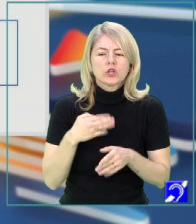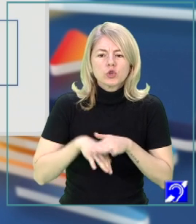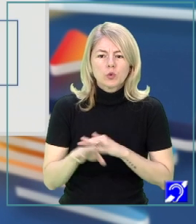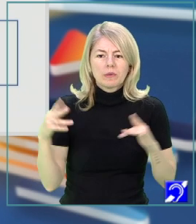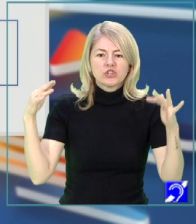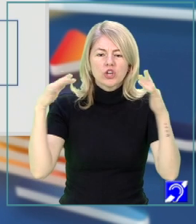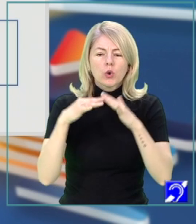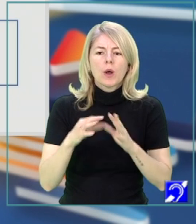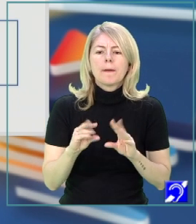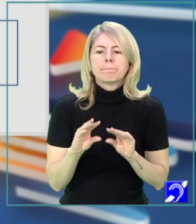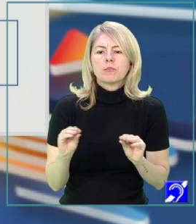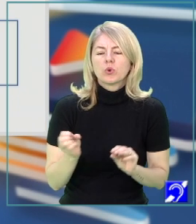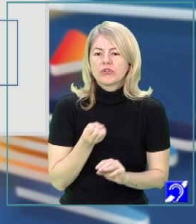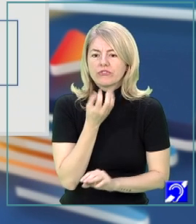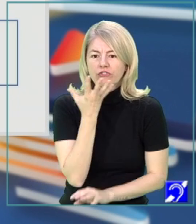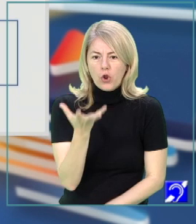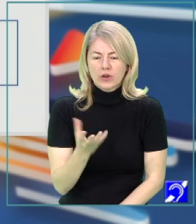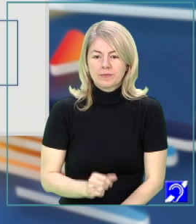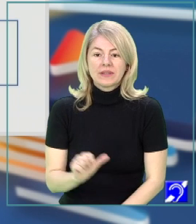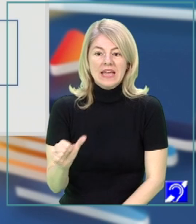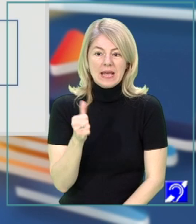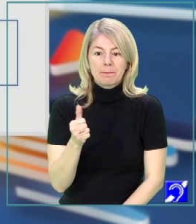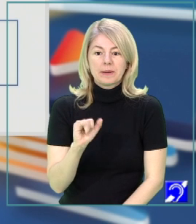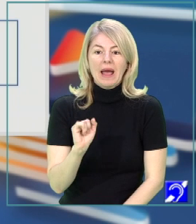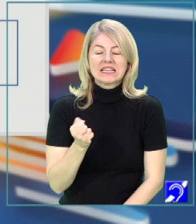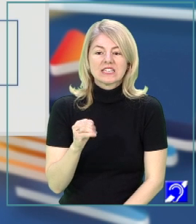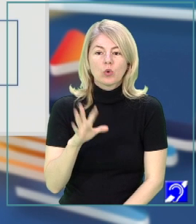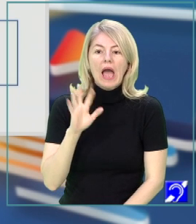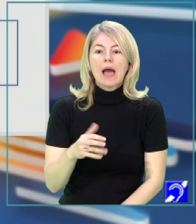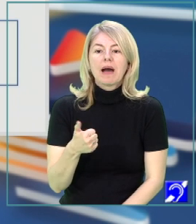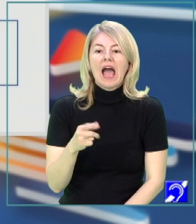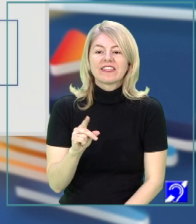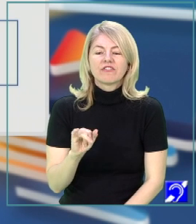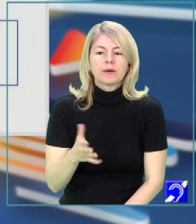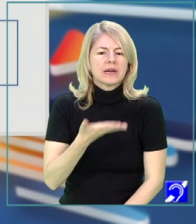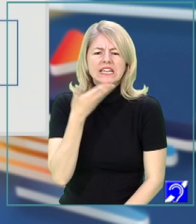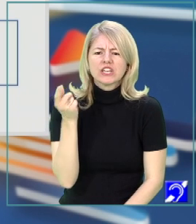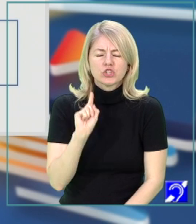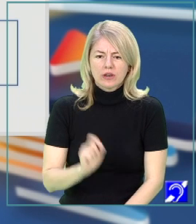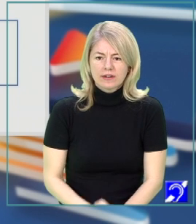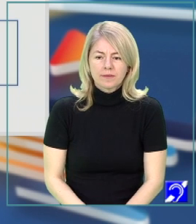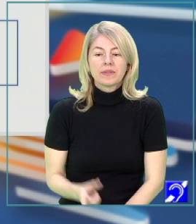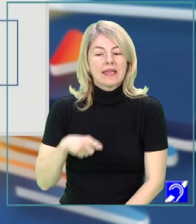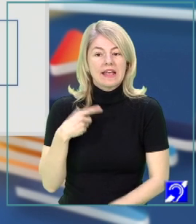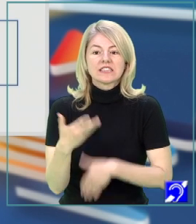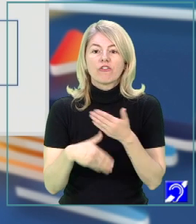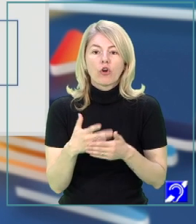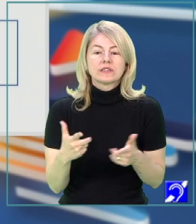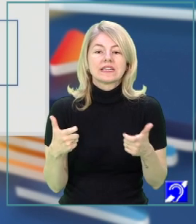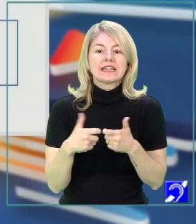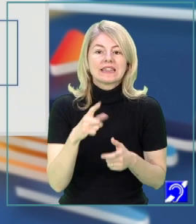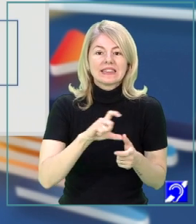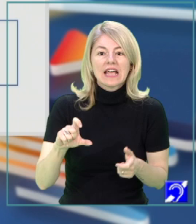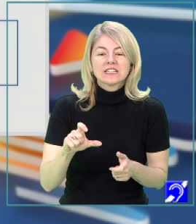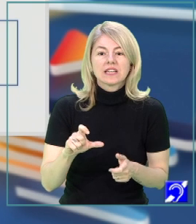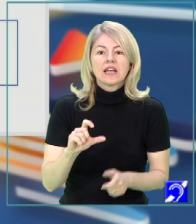atâția stânjenei. În prima situație am adverbul nici când. Este folosit în text cu forma de